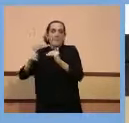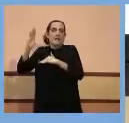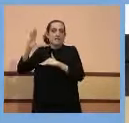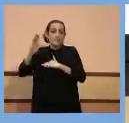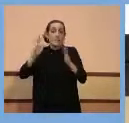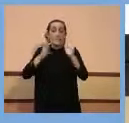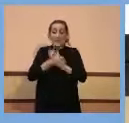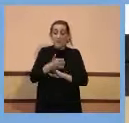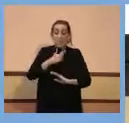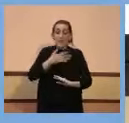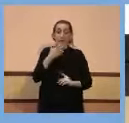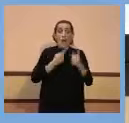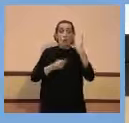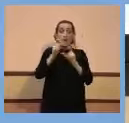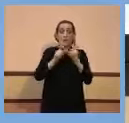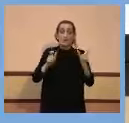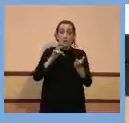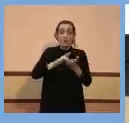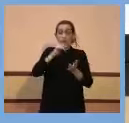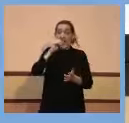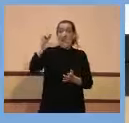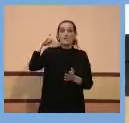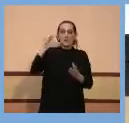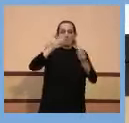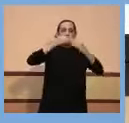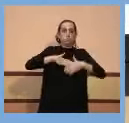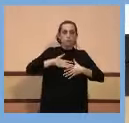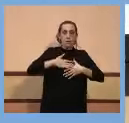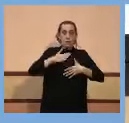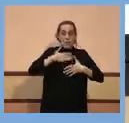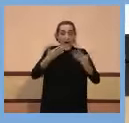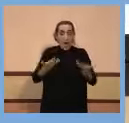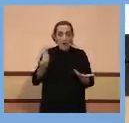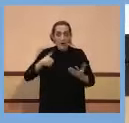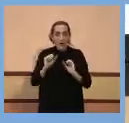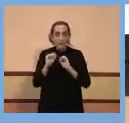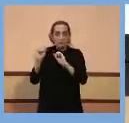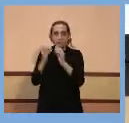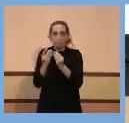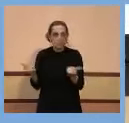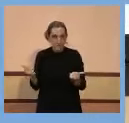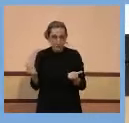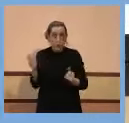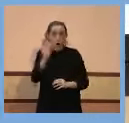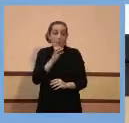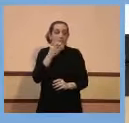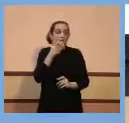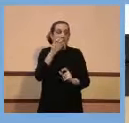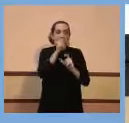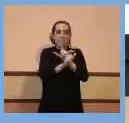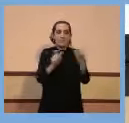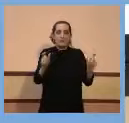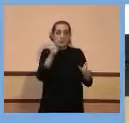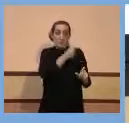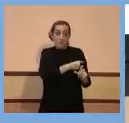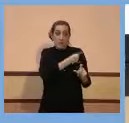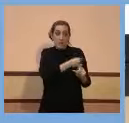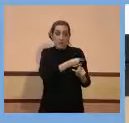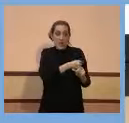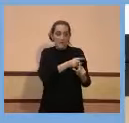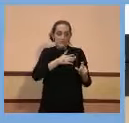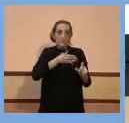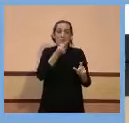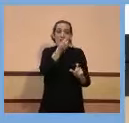o més que, en aquests moments, no estigui protegit. O també les persones vacunades, les vacunes no tenen una efectivitat